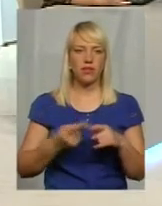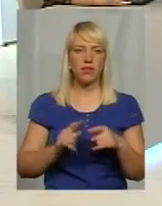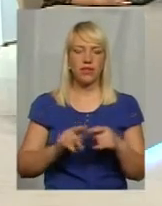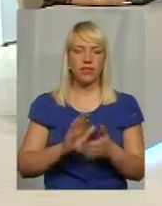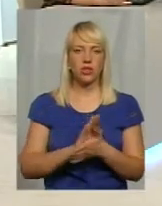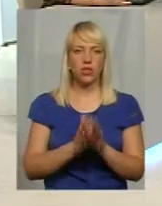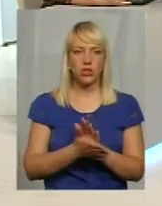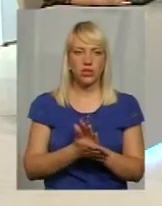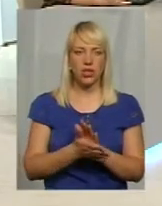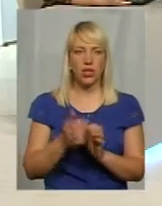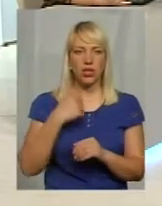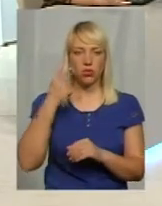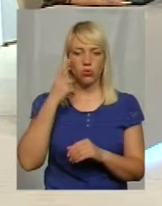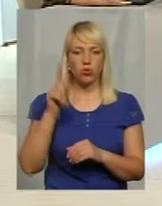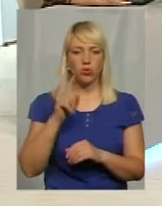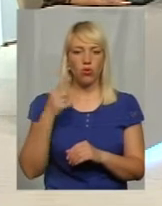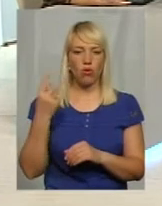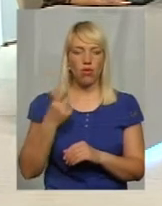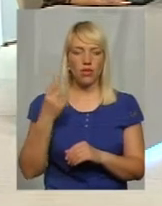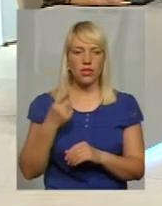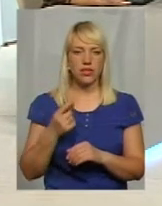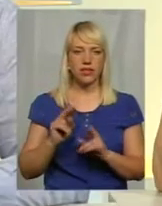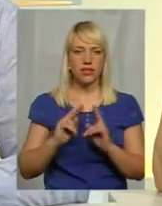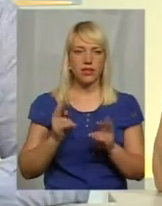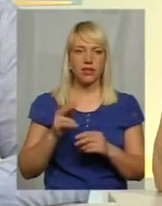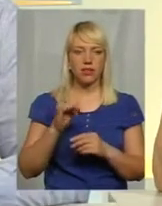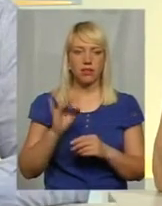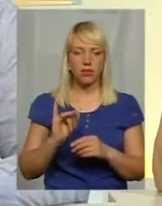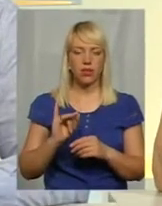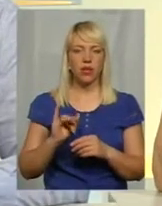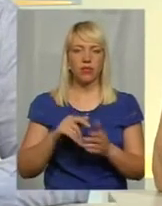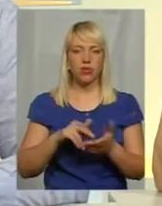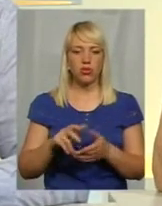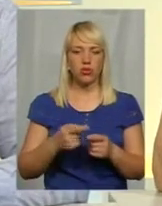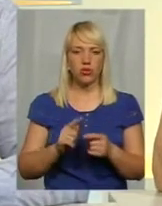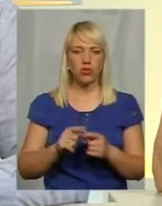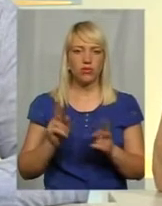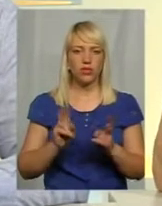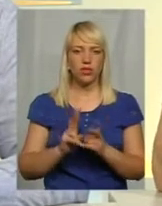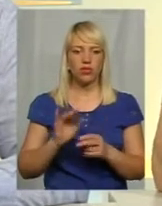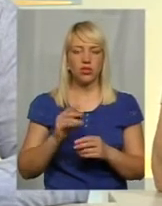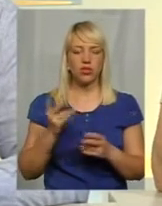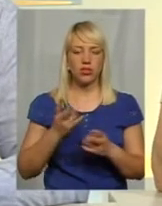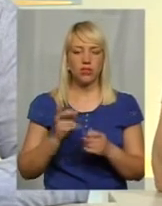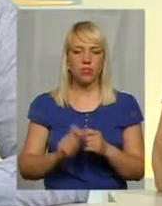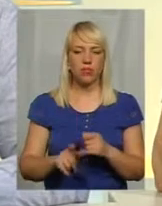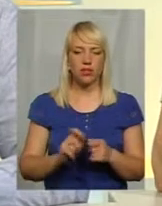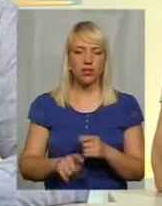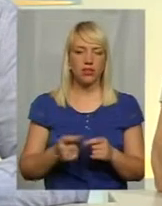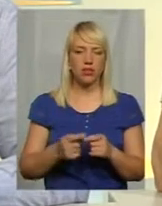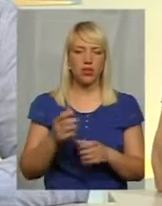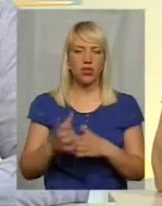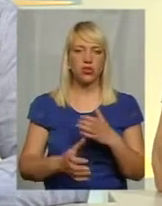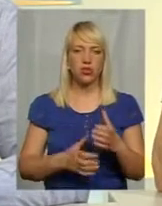я думаю, що областні управліни на містах пошли б навстречу, і почали б фінансувати і міжнародні соревновання, які дуже важні, це